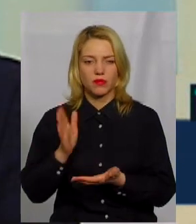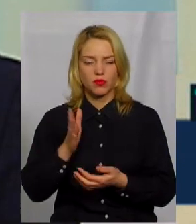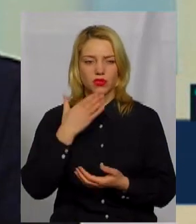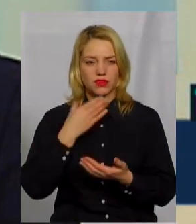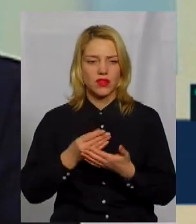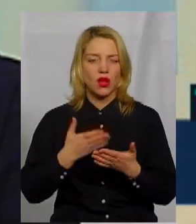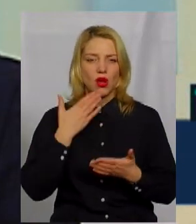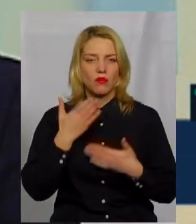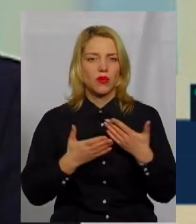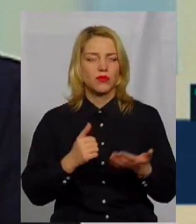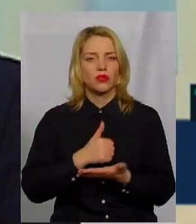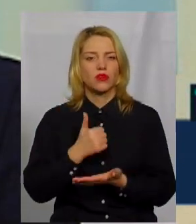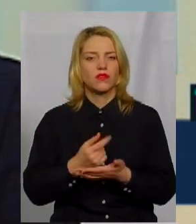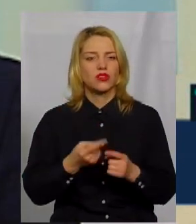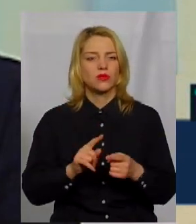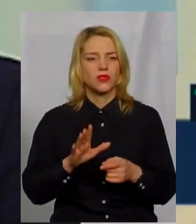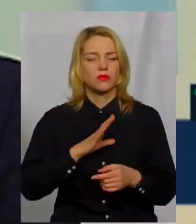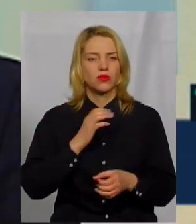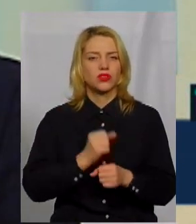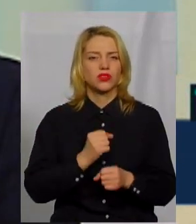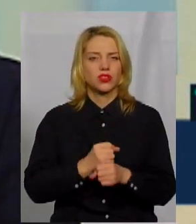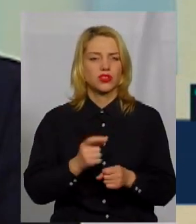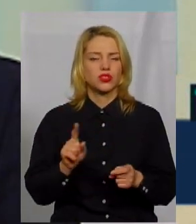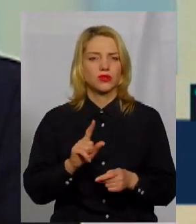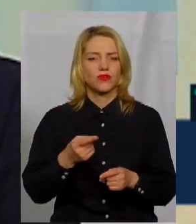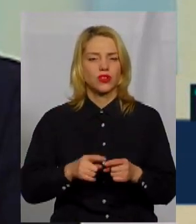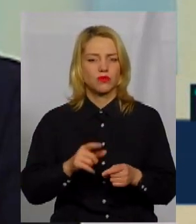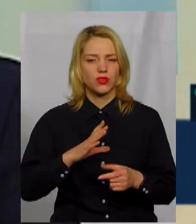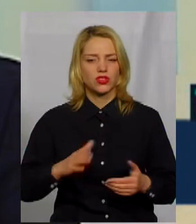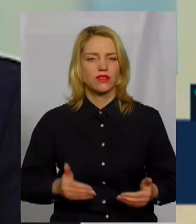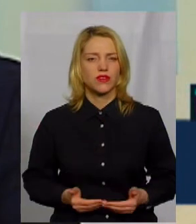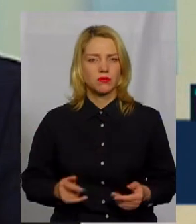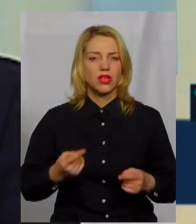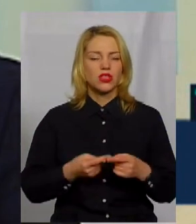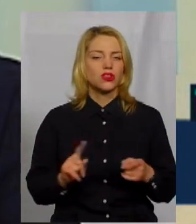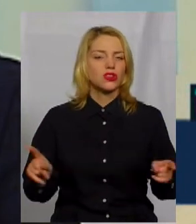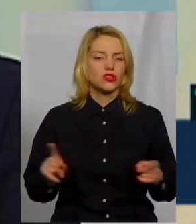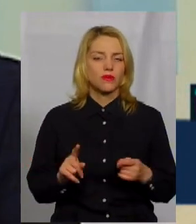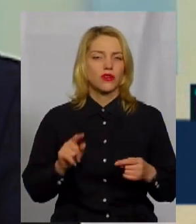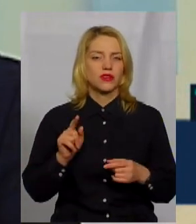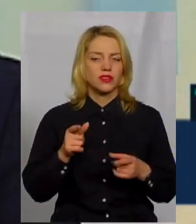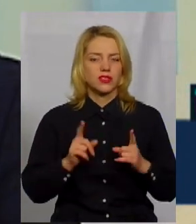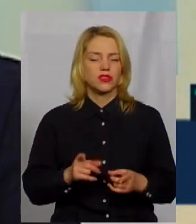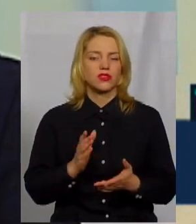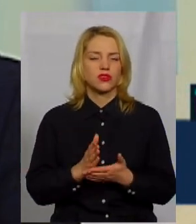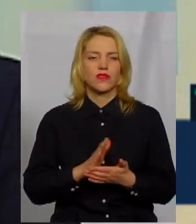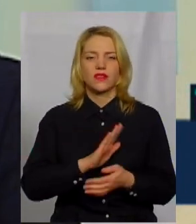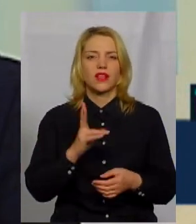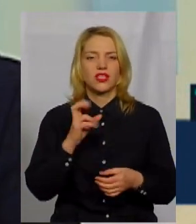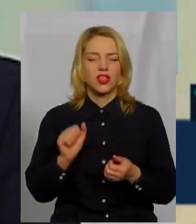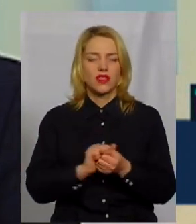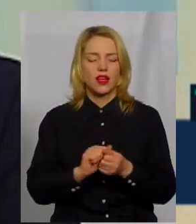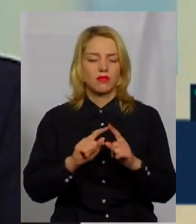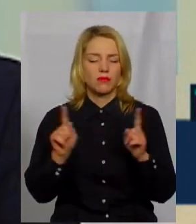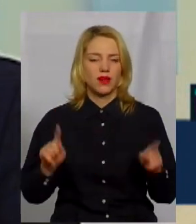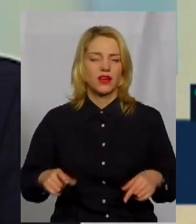свій попит, але головне, щоб вони були діючими, і щоб вони були живими, і щоб вони дійсно існували не лише на папері,